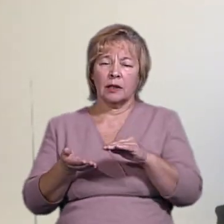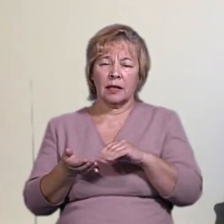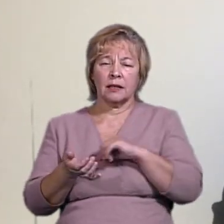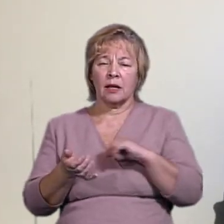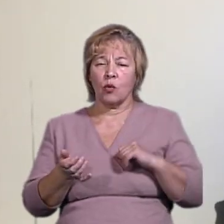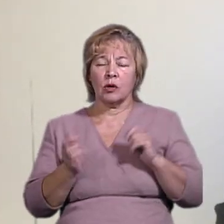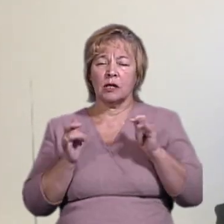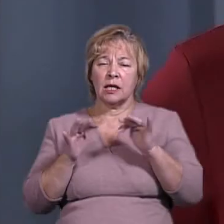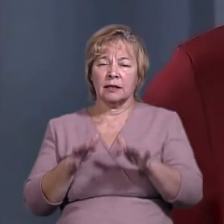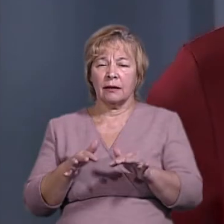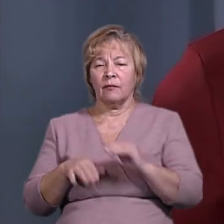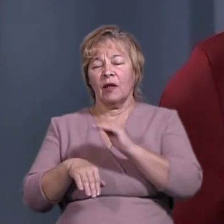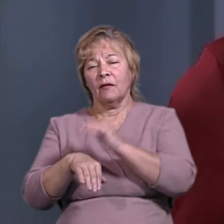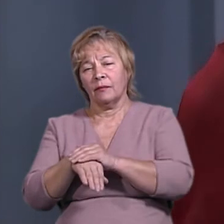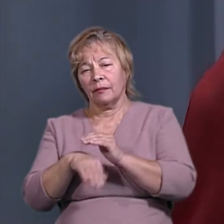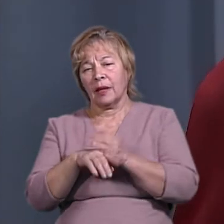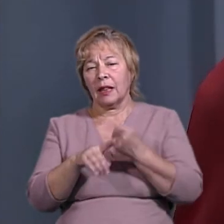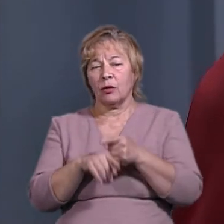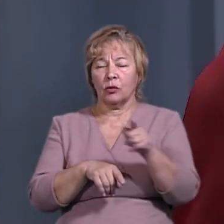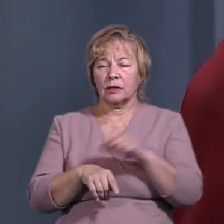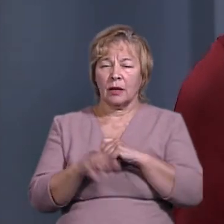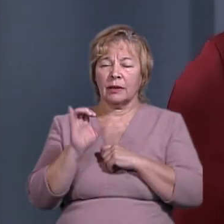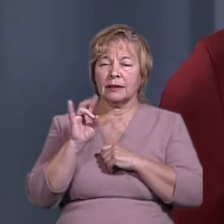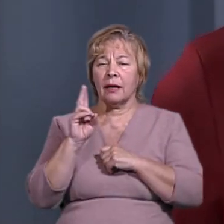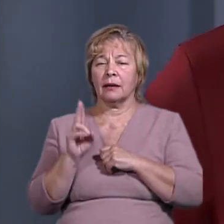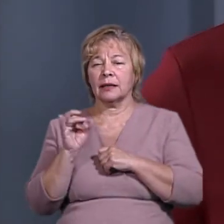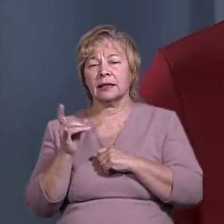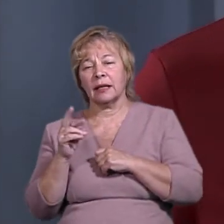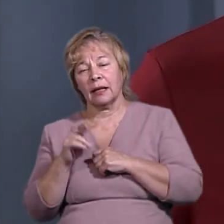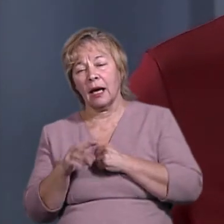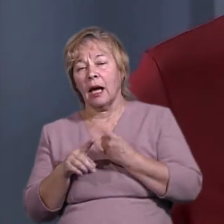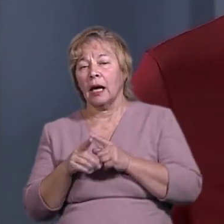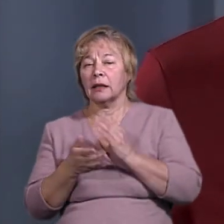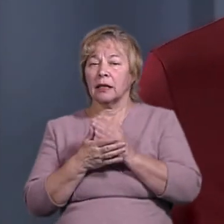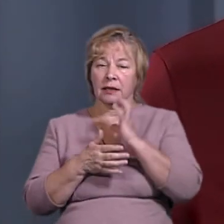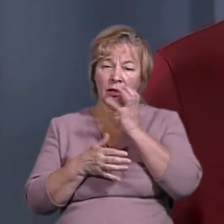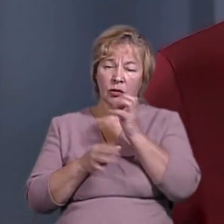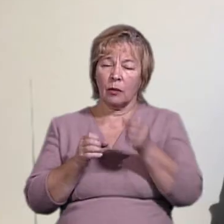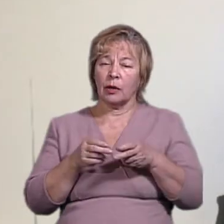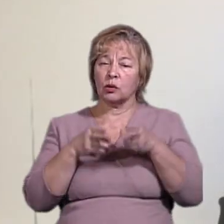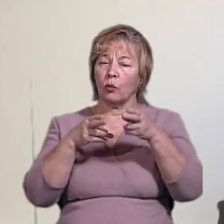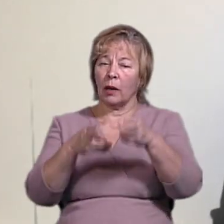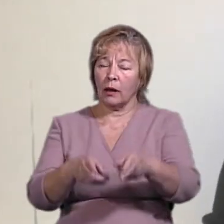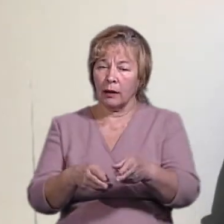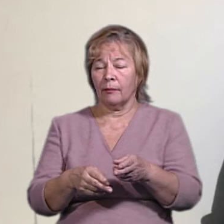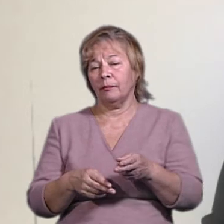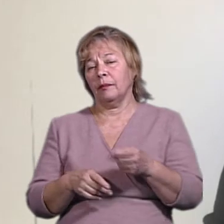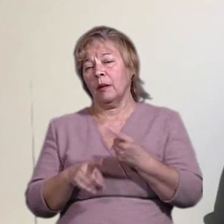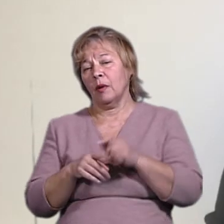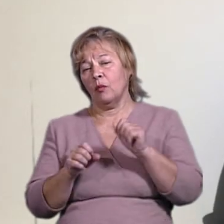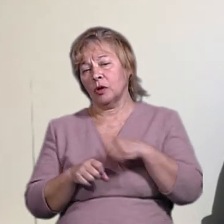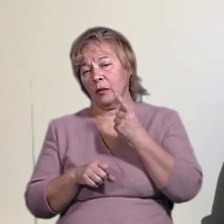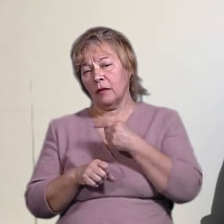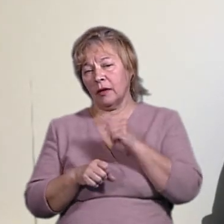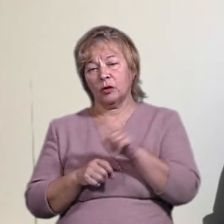подію явища і встановити для неї санкцію. Це є серйозний злочин, відповідно, ми можемо говорити,